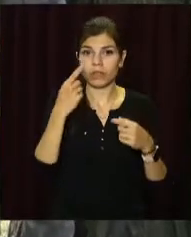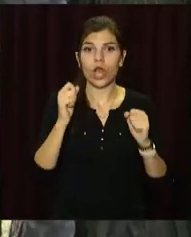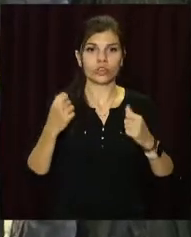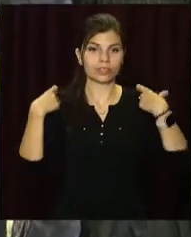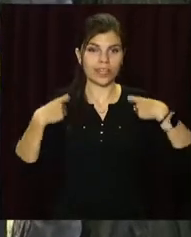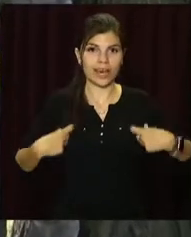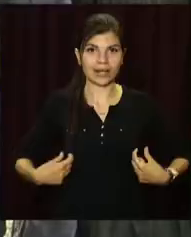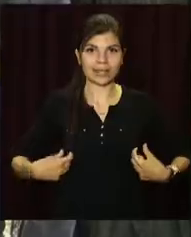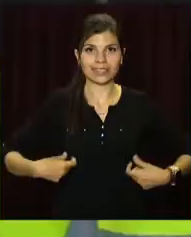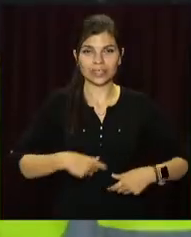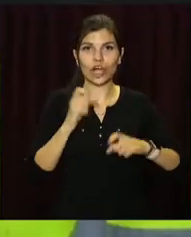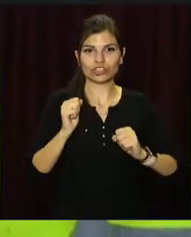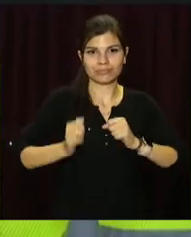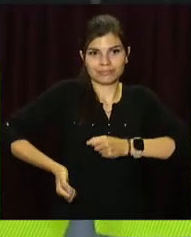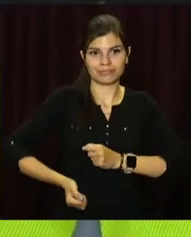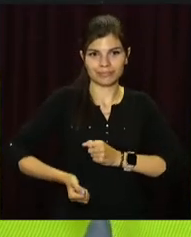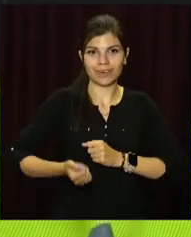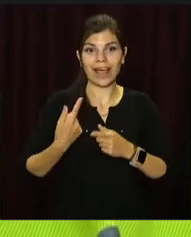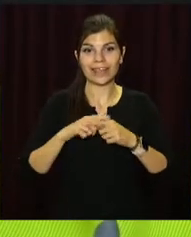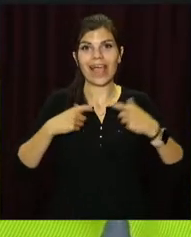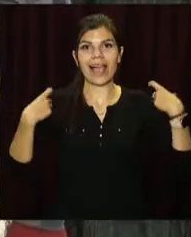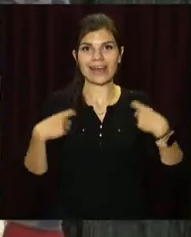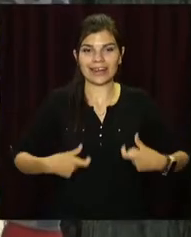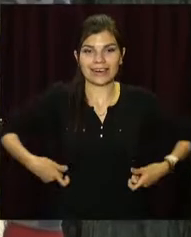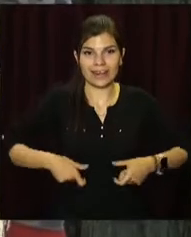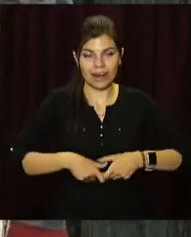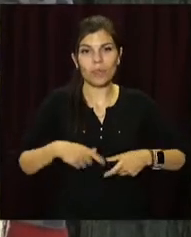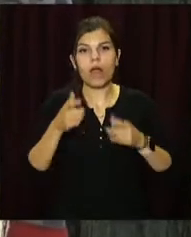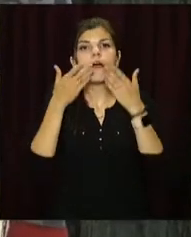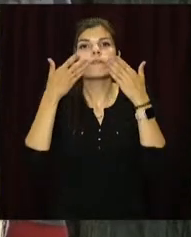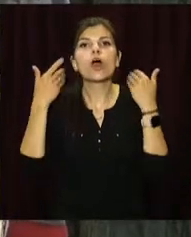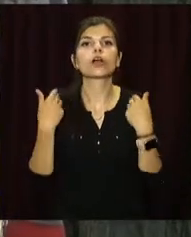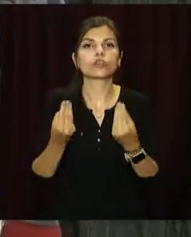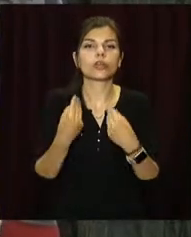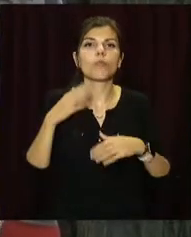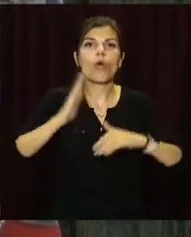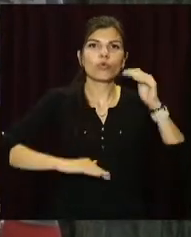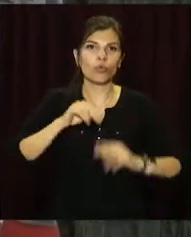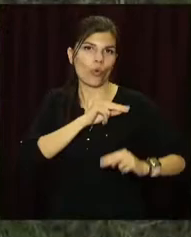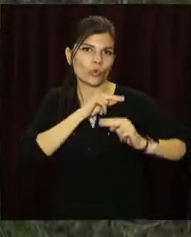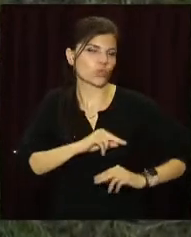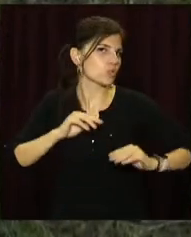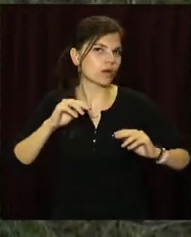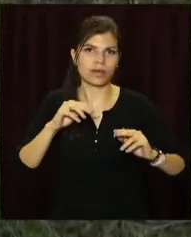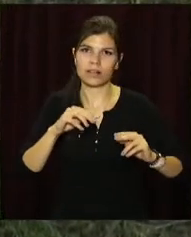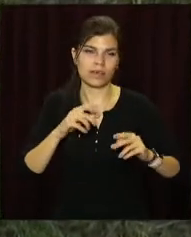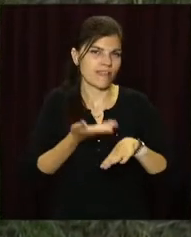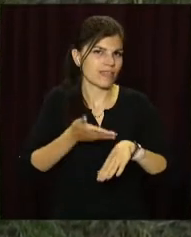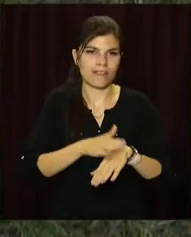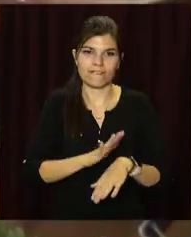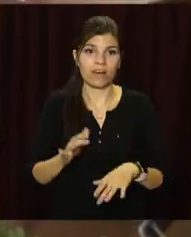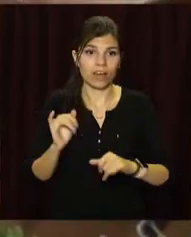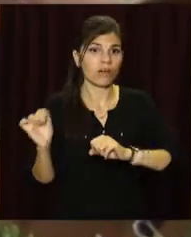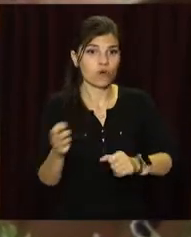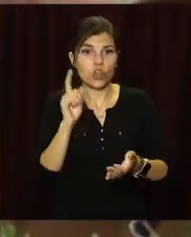тримання газонокосилки. Цей ремінь, пояс, він облегчає руки чоловіку. І газонокосилка вся